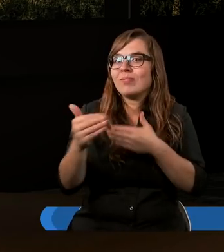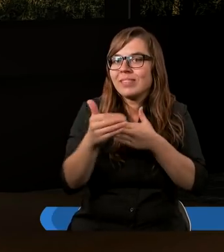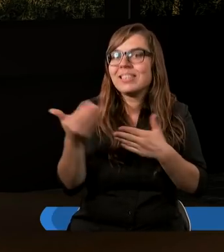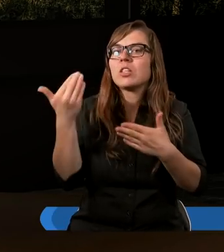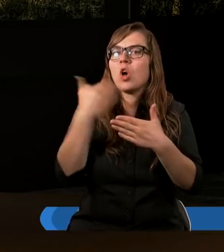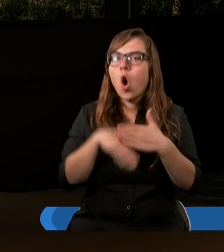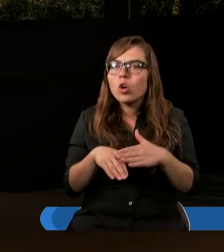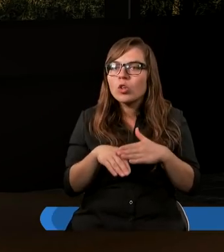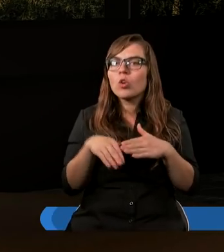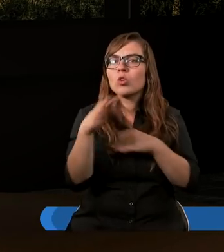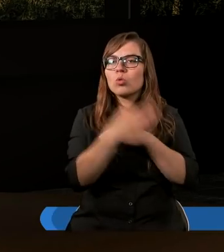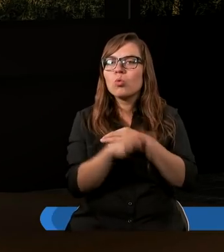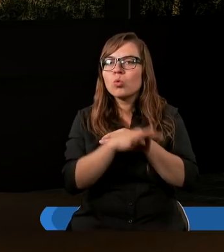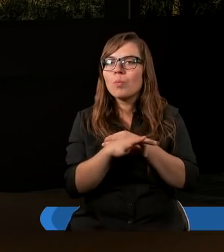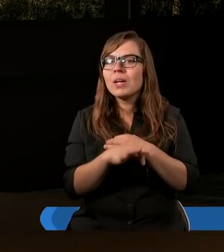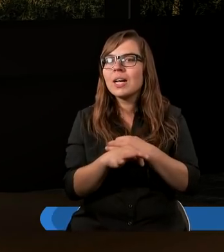nasze studium